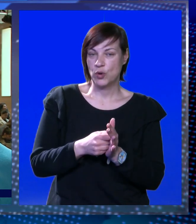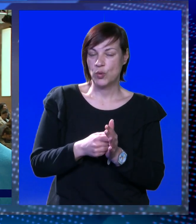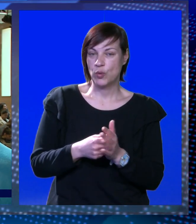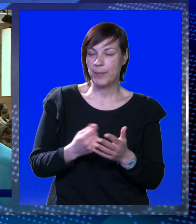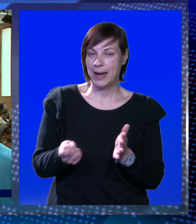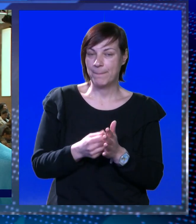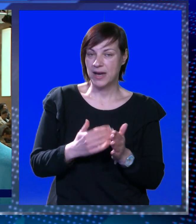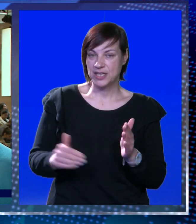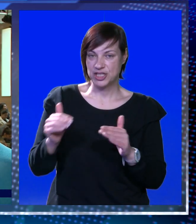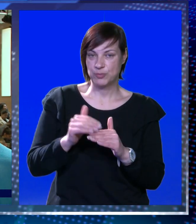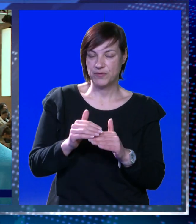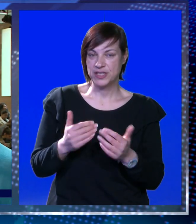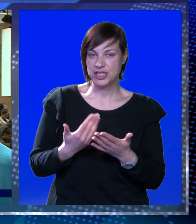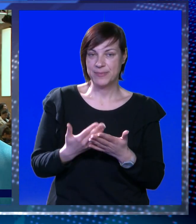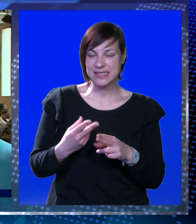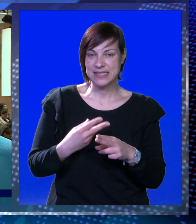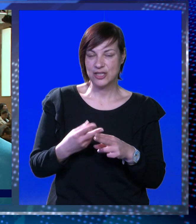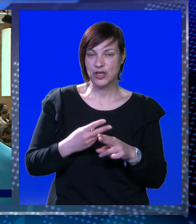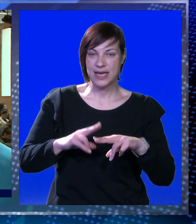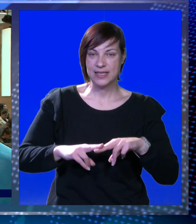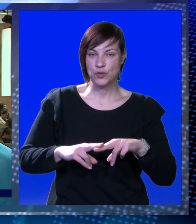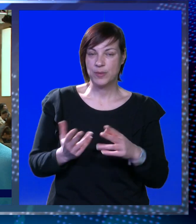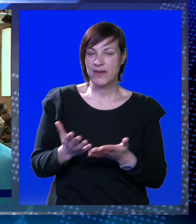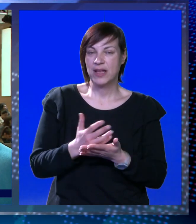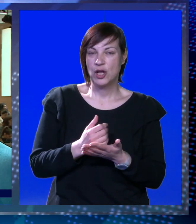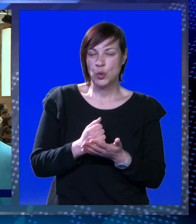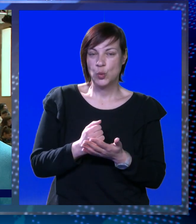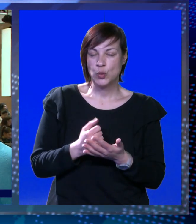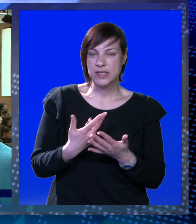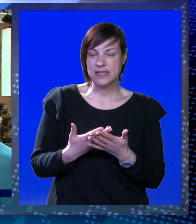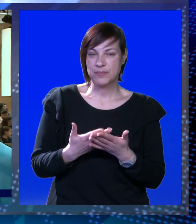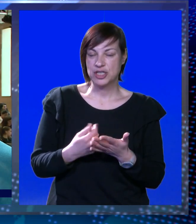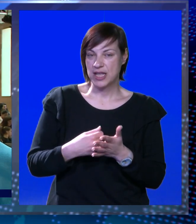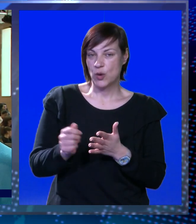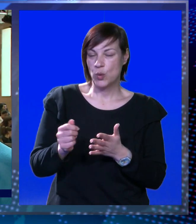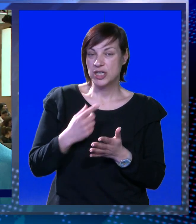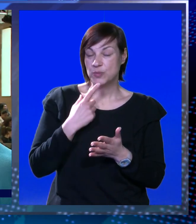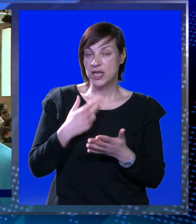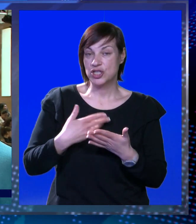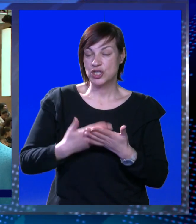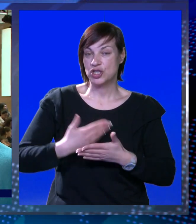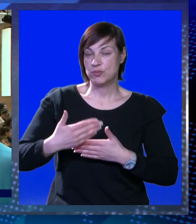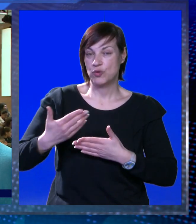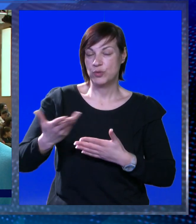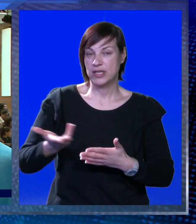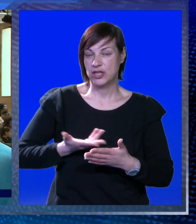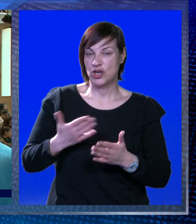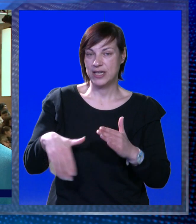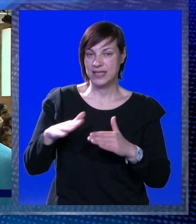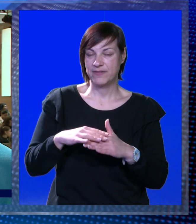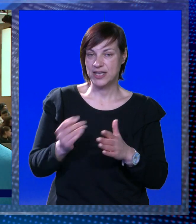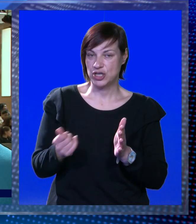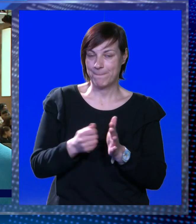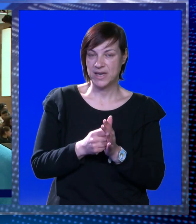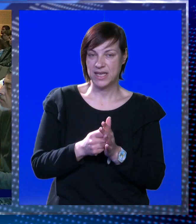kupili na kredit plaćamo više. Pa se zato kredit uprave iluzima za ono što će kad ulažemo u nešto što će nam u budućnosti donijeti